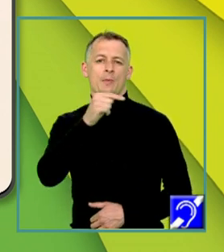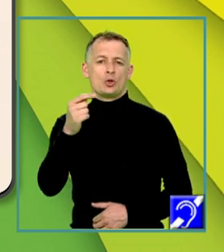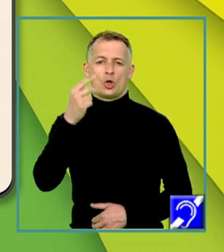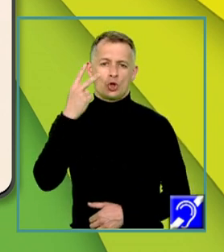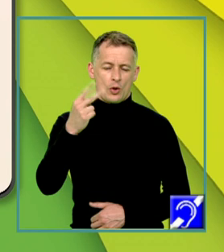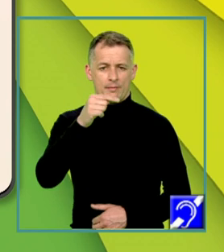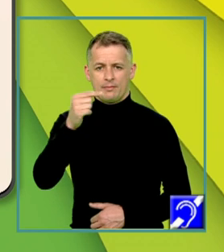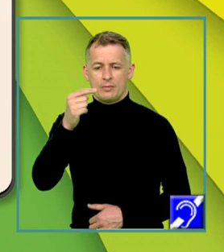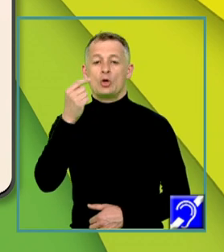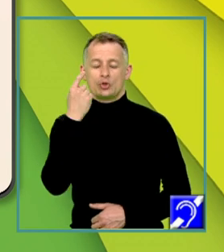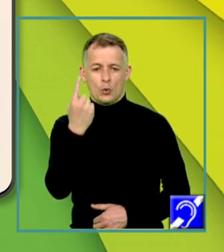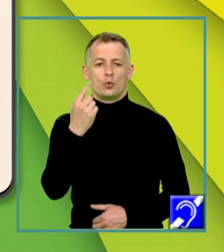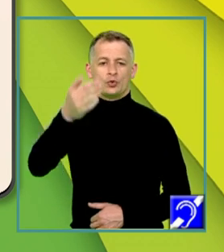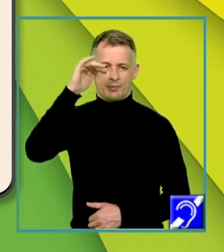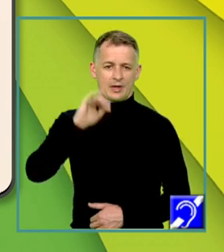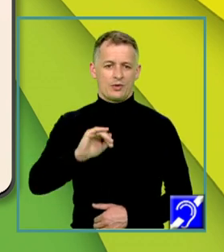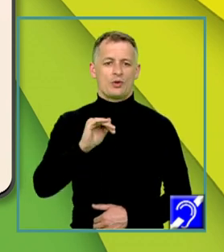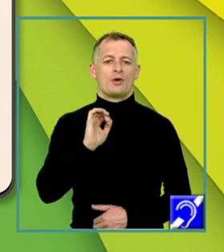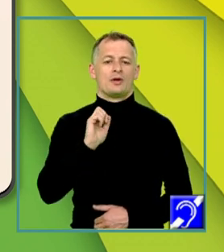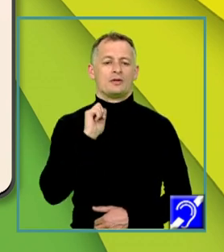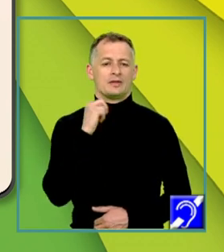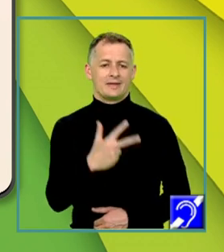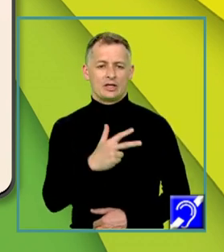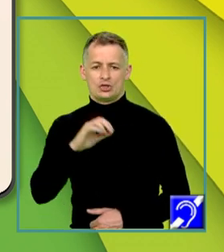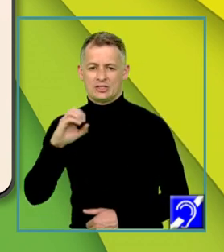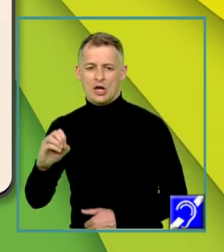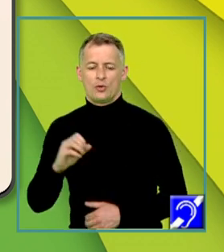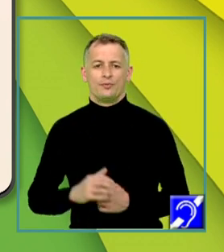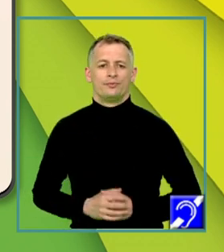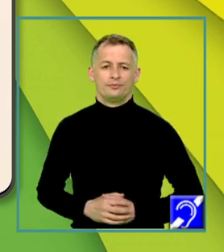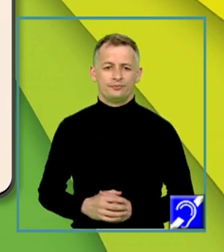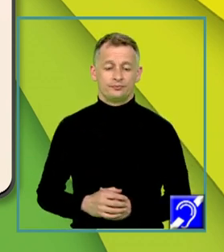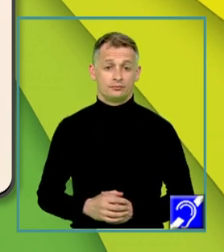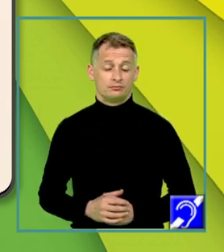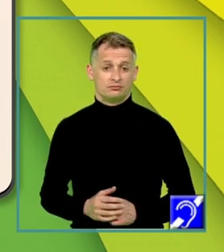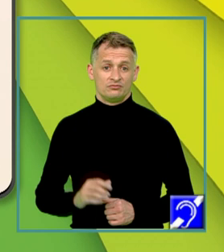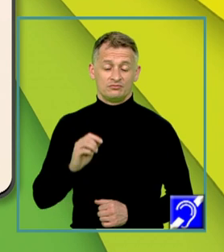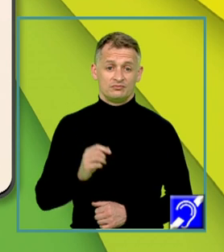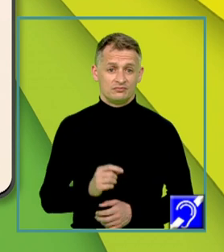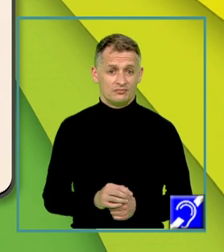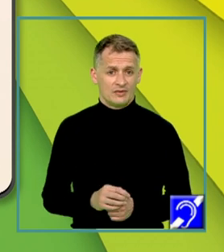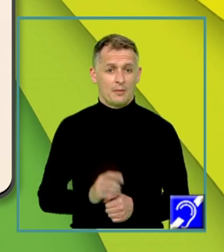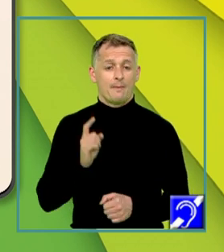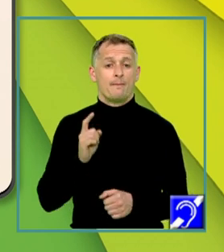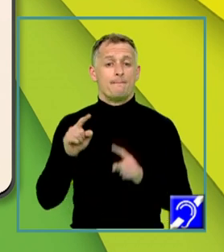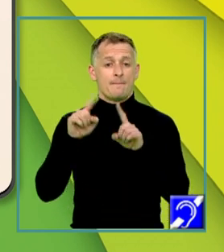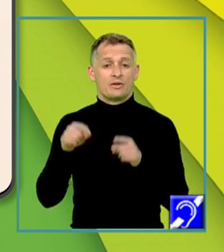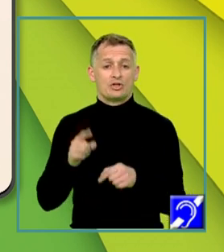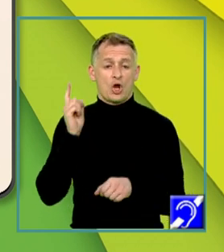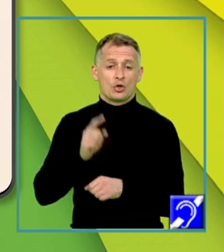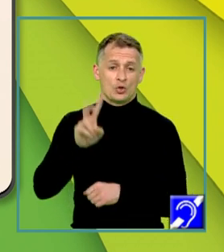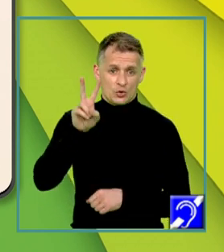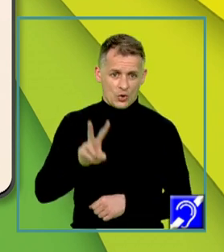minus 2 și 1 și pe linia a doua elementele 3 și 0, matricea unitate de ordinul 2